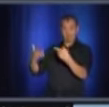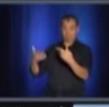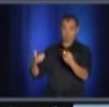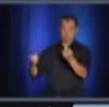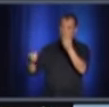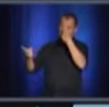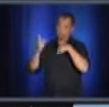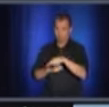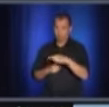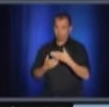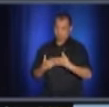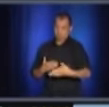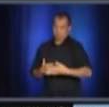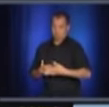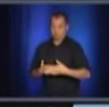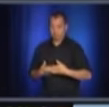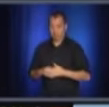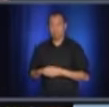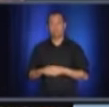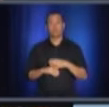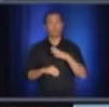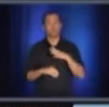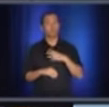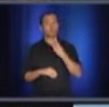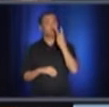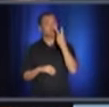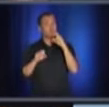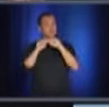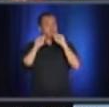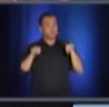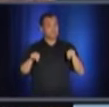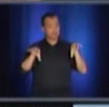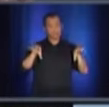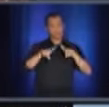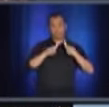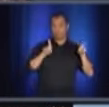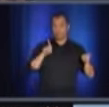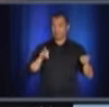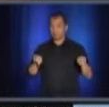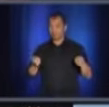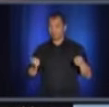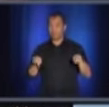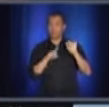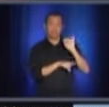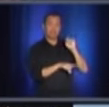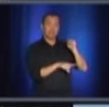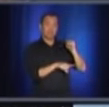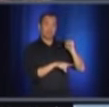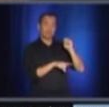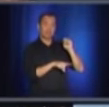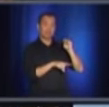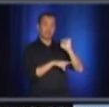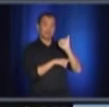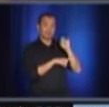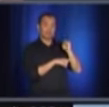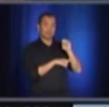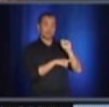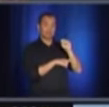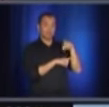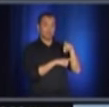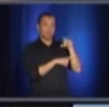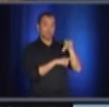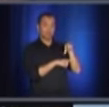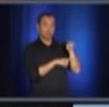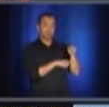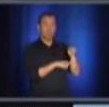dit que nos deux systèmes, parce qu'il y avait des systèmes qui étaient du côté de l'INSPQ et du côté de la santé publique, qui, des fois, pouvaient